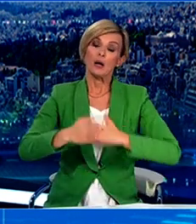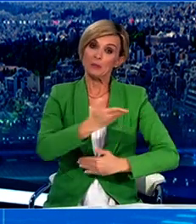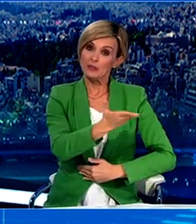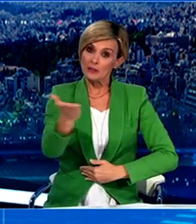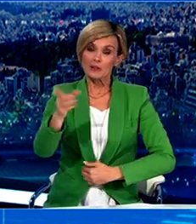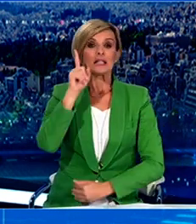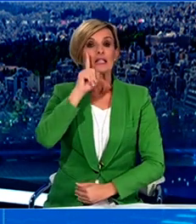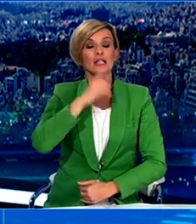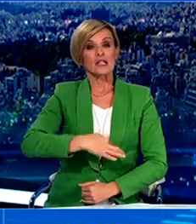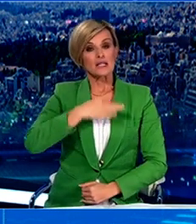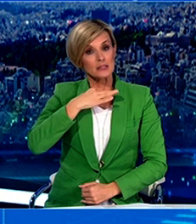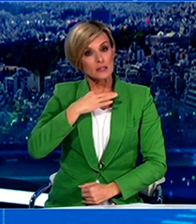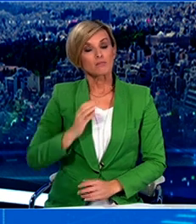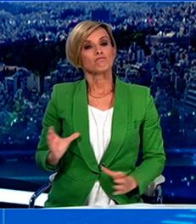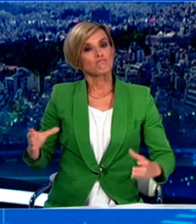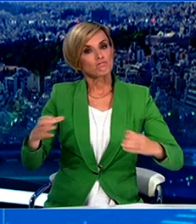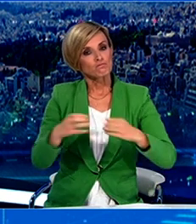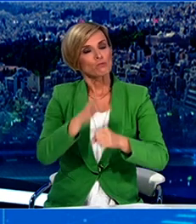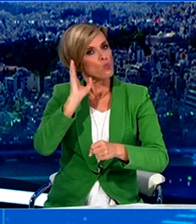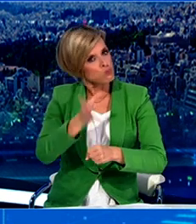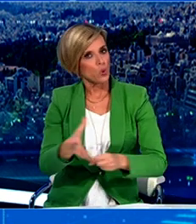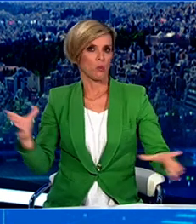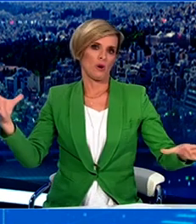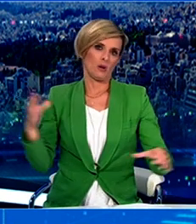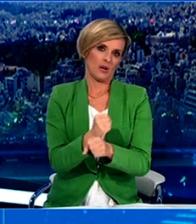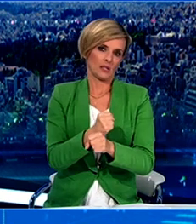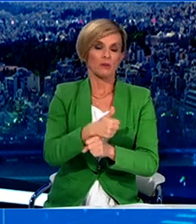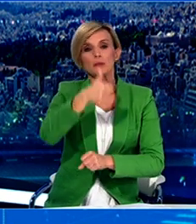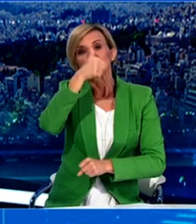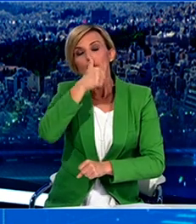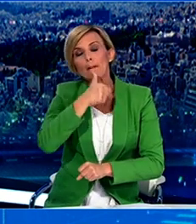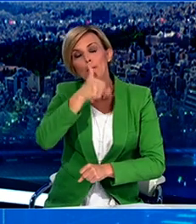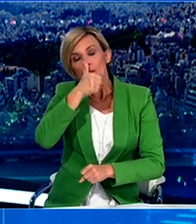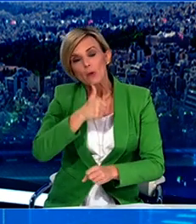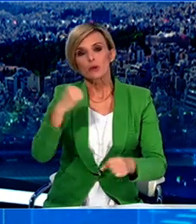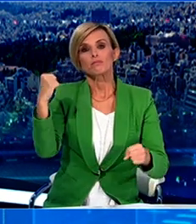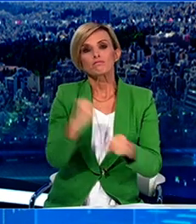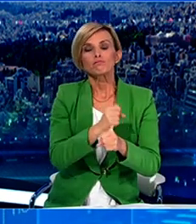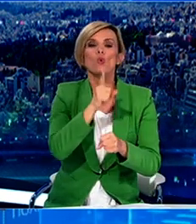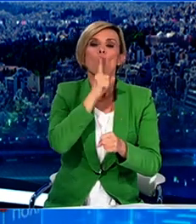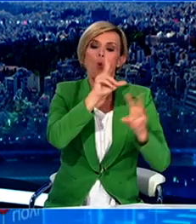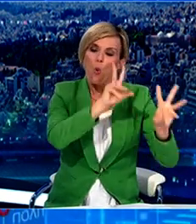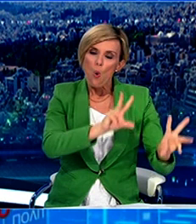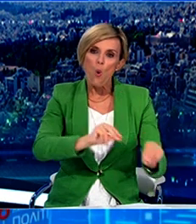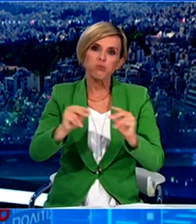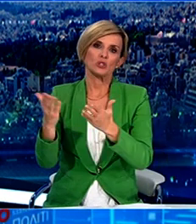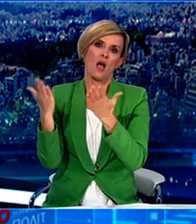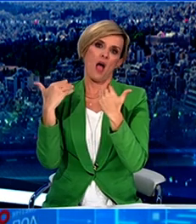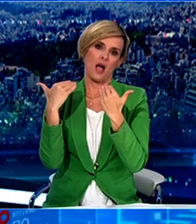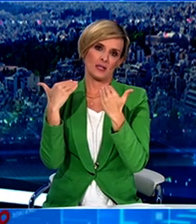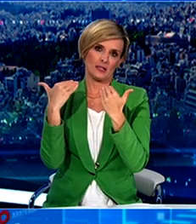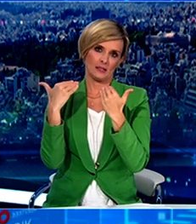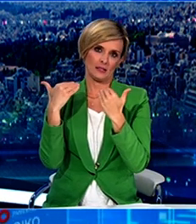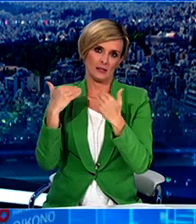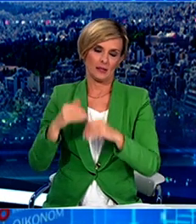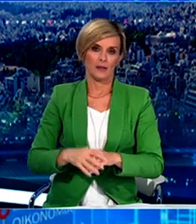όλοι μαζί μπορούμε να ξεπεράσουμε αυτό το σκόπελο με υπομονή και επιμονή όπως το κάναμε και την Άνοιξη. Θέλω για ακόμη μια